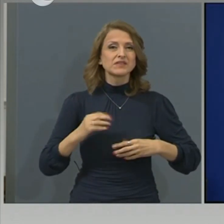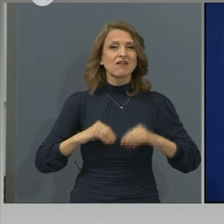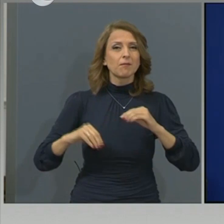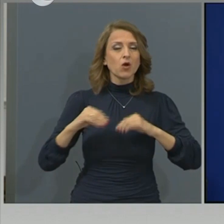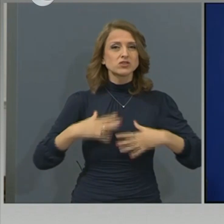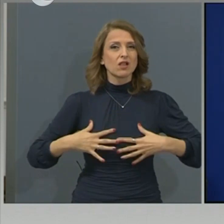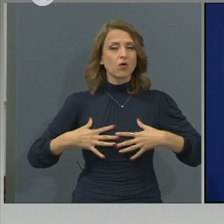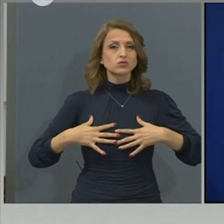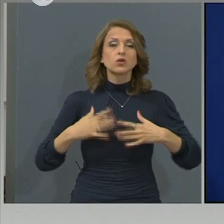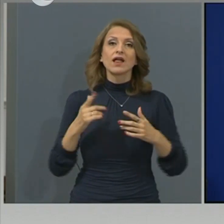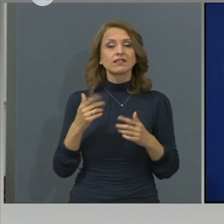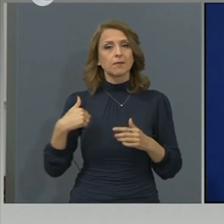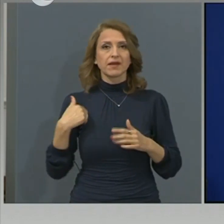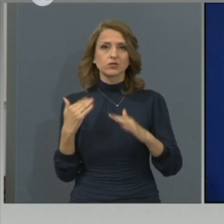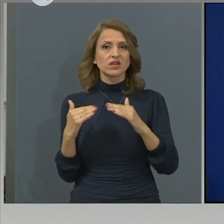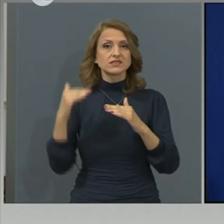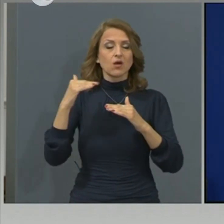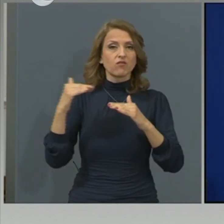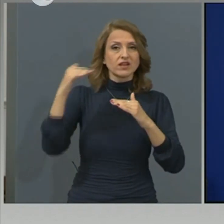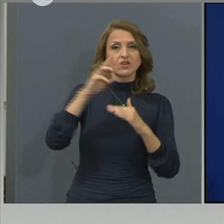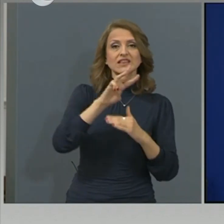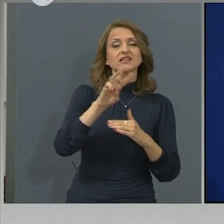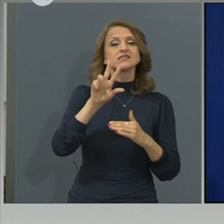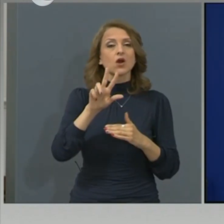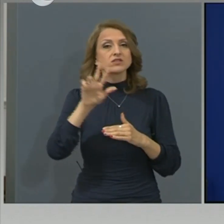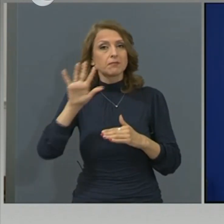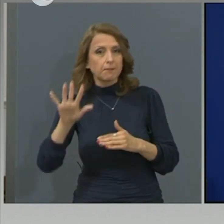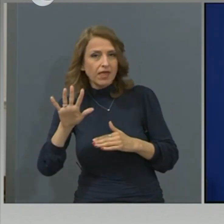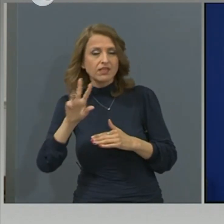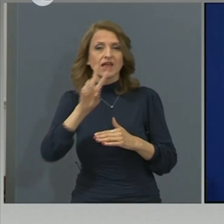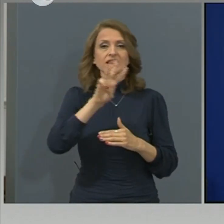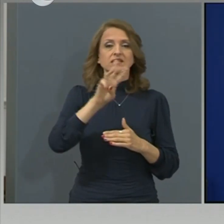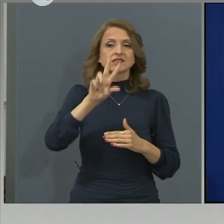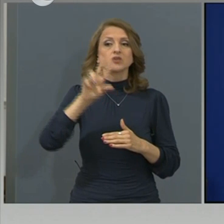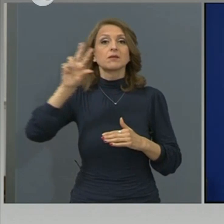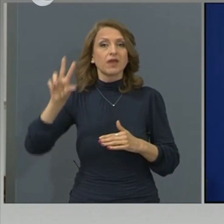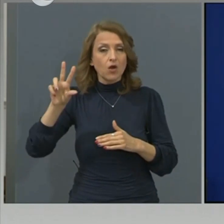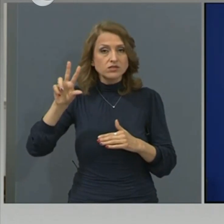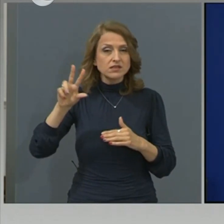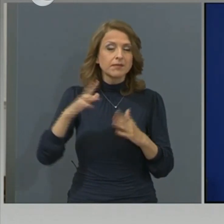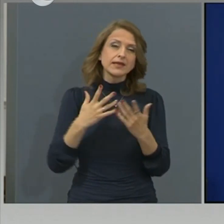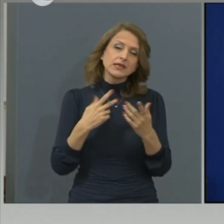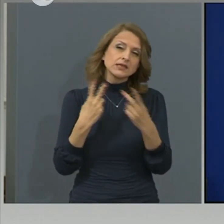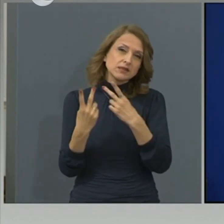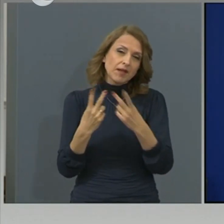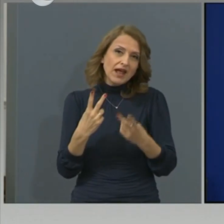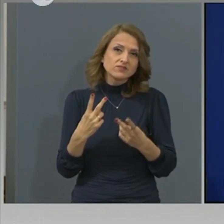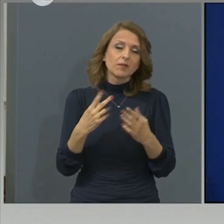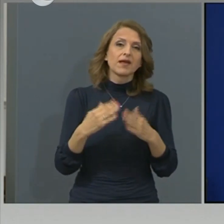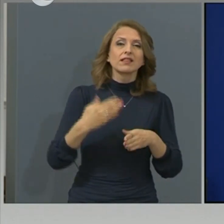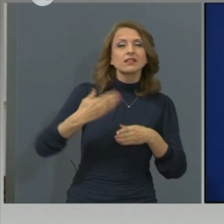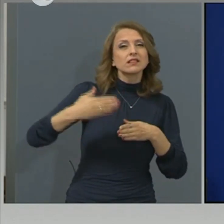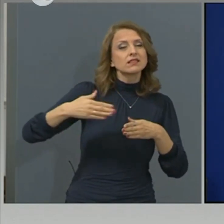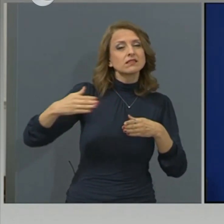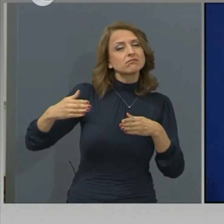температурата става 38,5-38,8 градуса. И характерно е дългия фибрилен